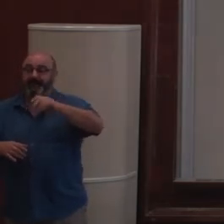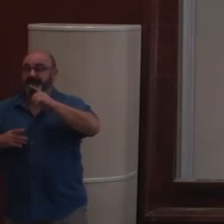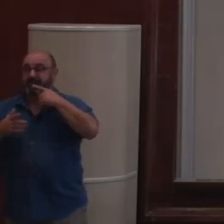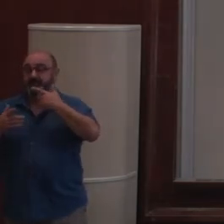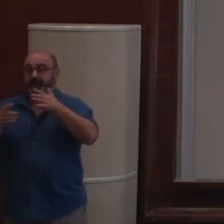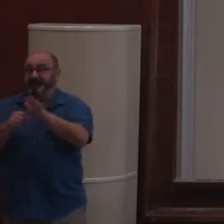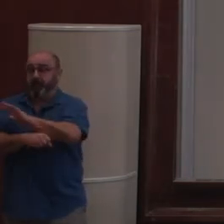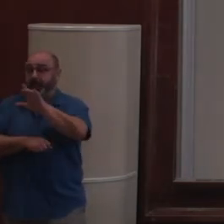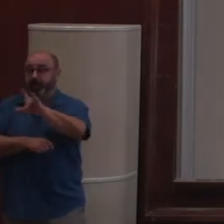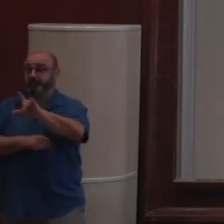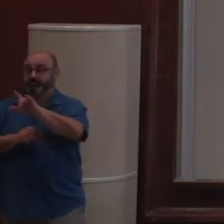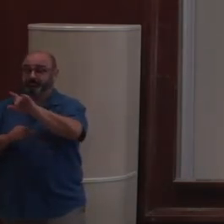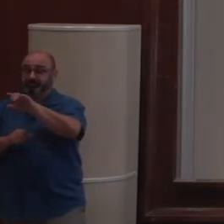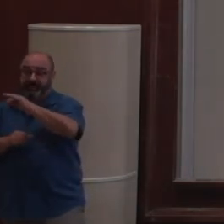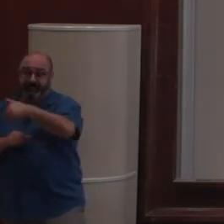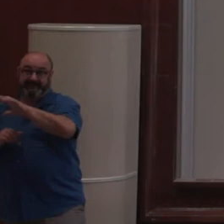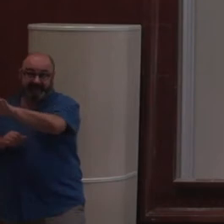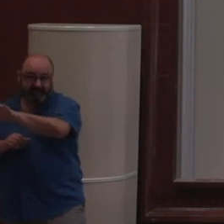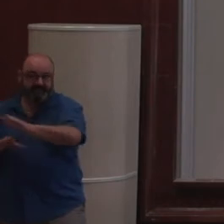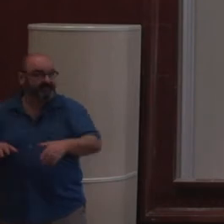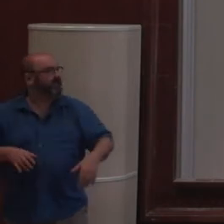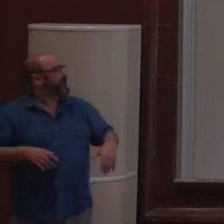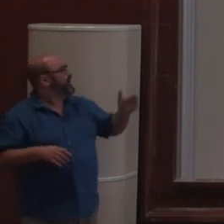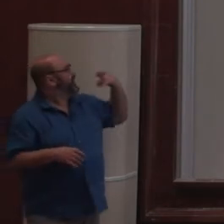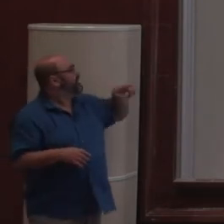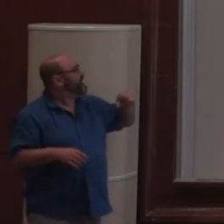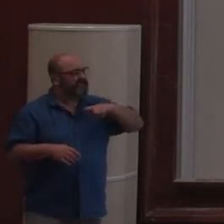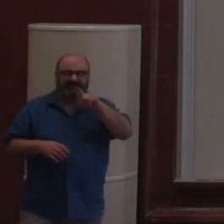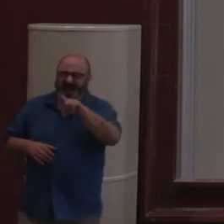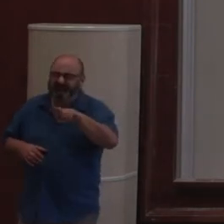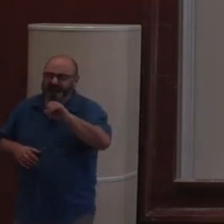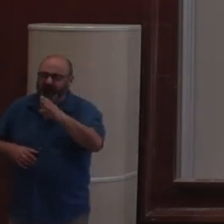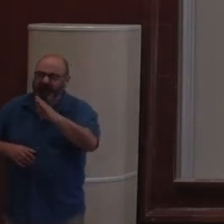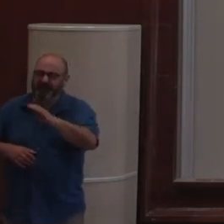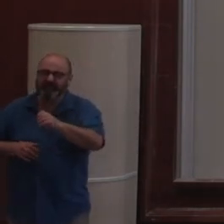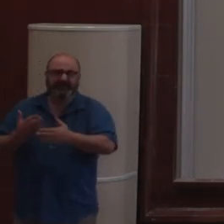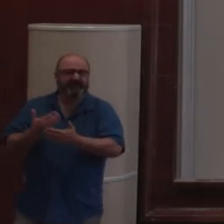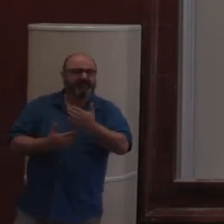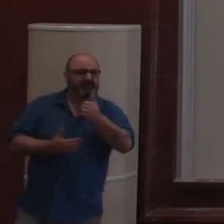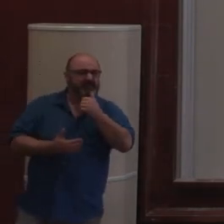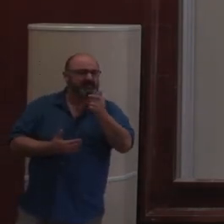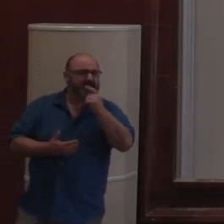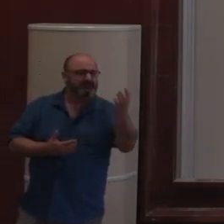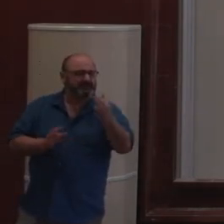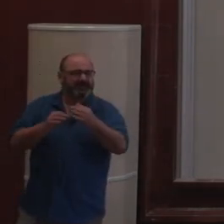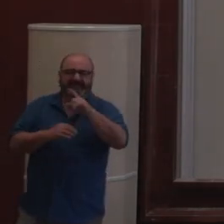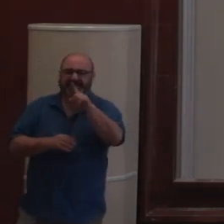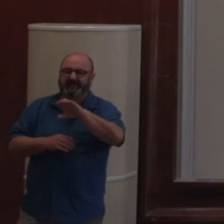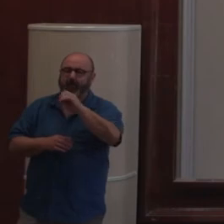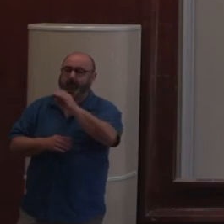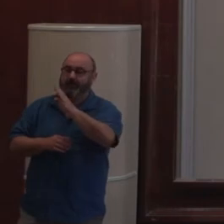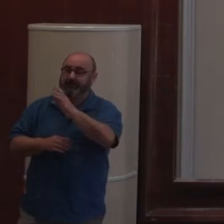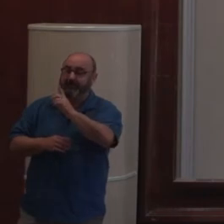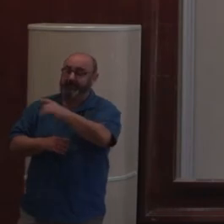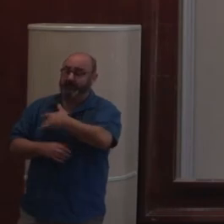On a construit quelque chose qui fonctionne comme la ZODB. Alors, la ZODB, je ne pas ce qui a été expliqué tout à l'heure sur la ZODB. Mais la ZODB,